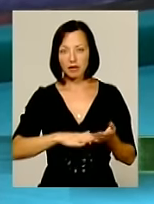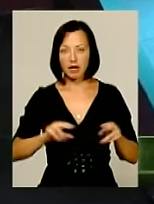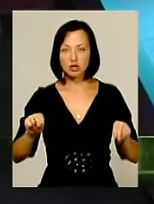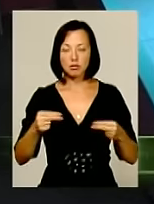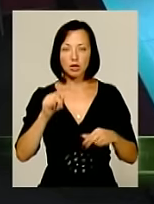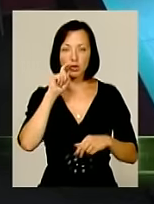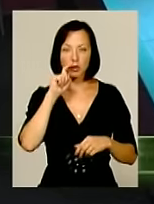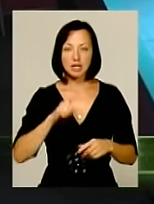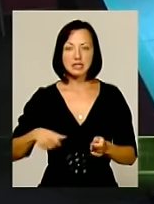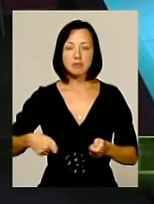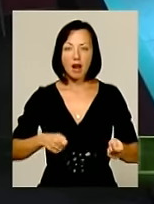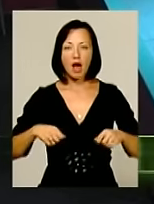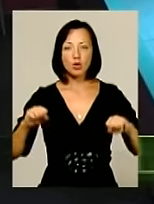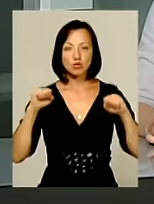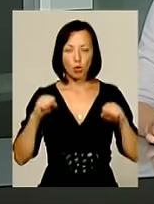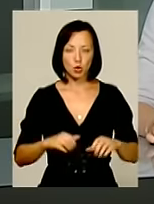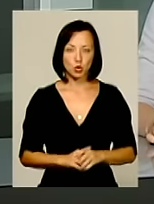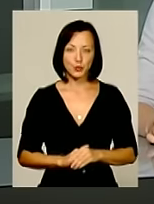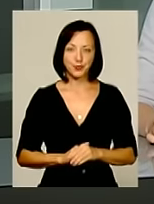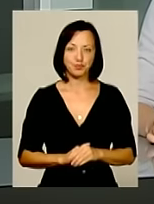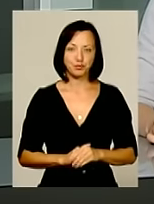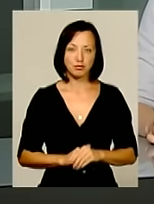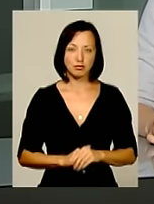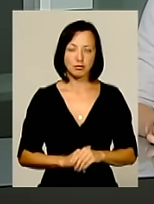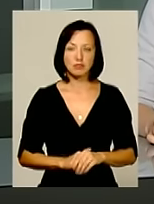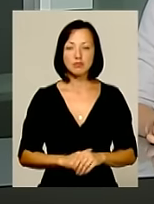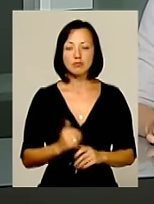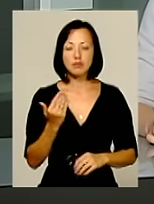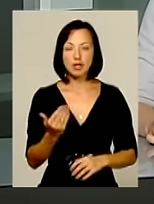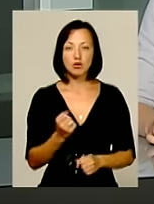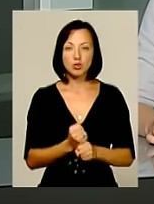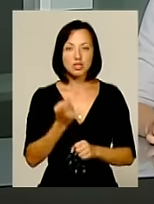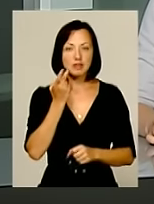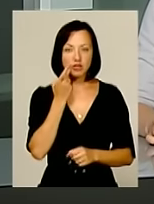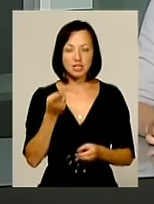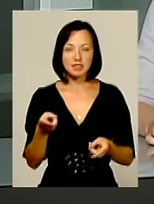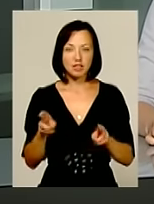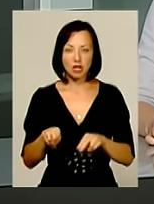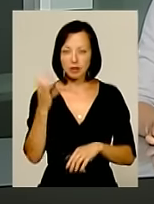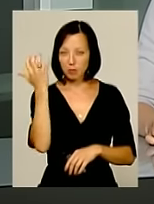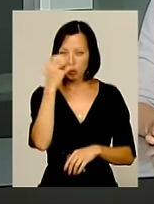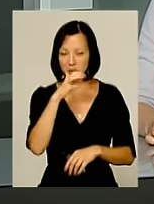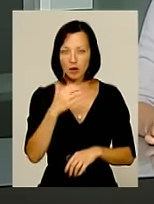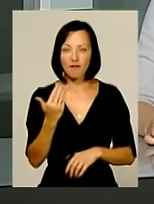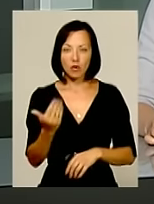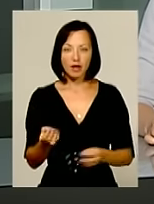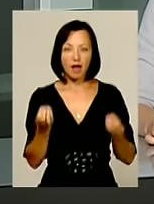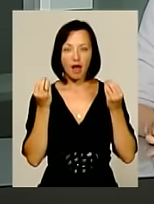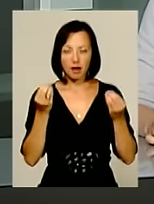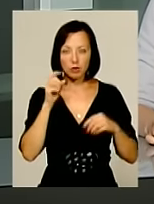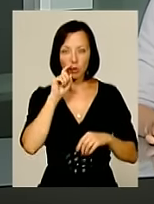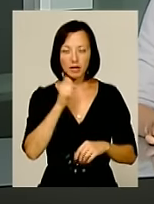Чемпіонат України з білярдного спорту. Їхня робота завжди залишатися непоміченими. Вони – еліта